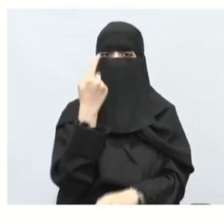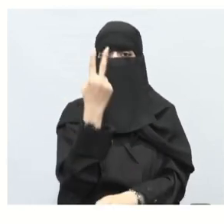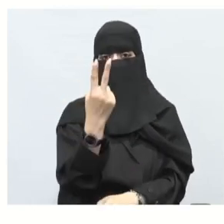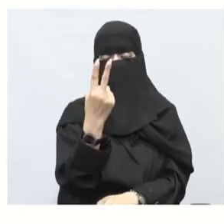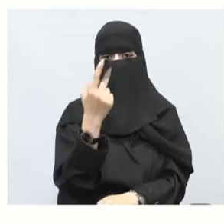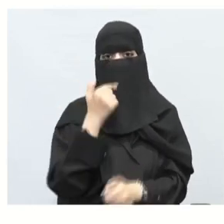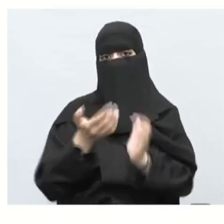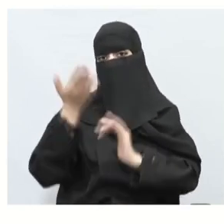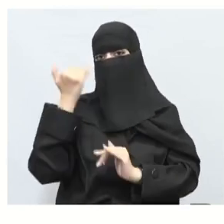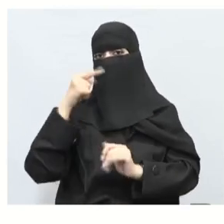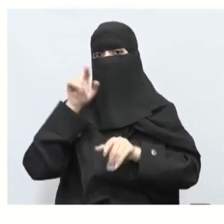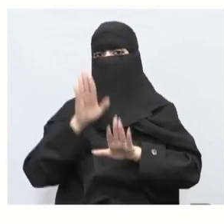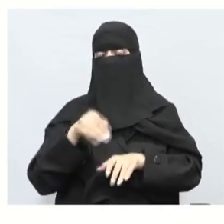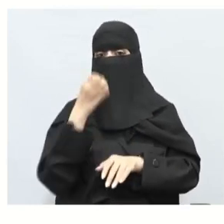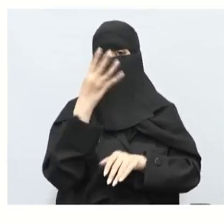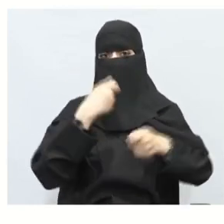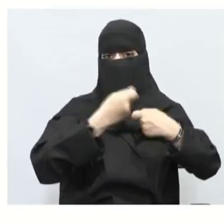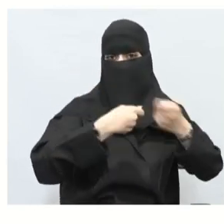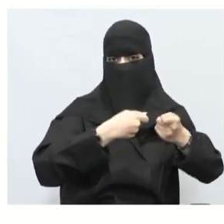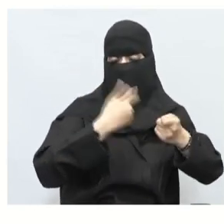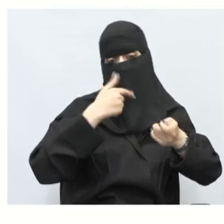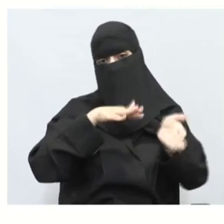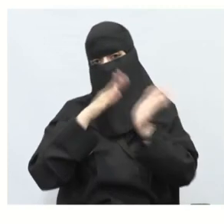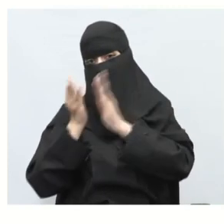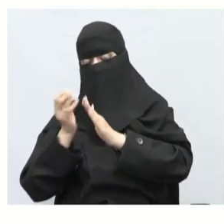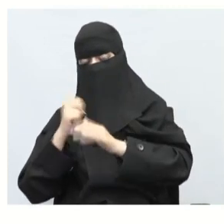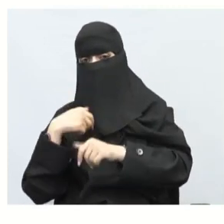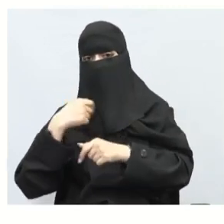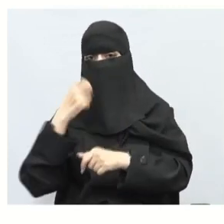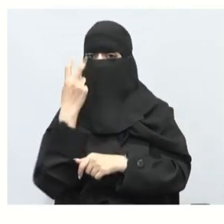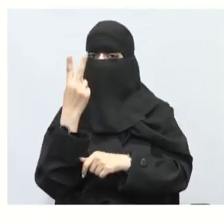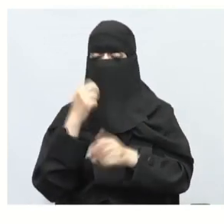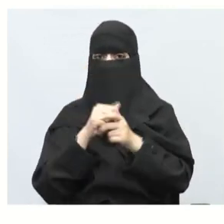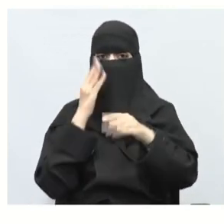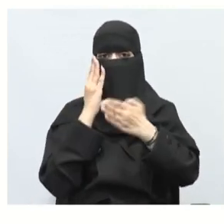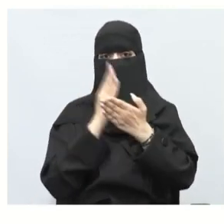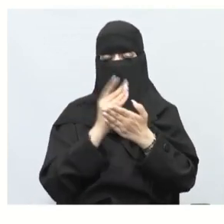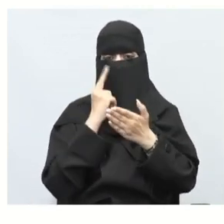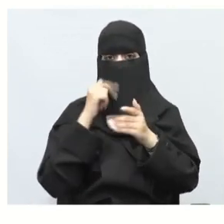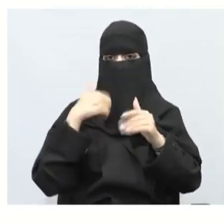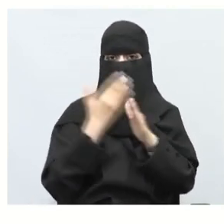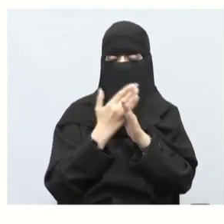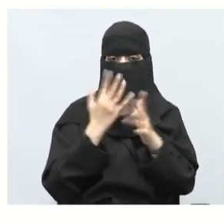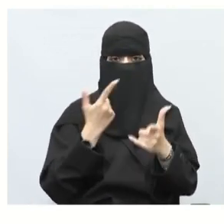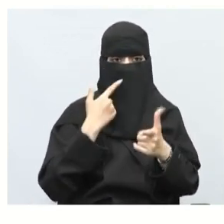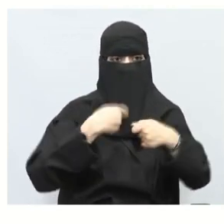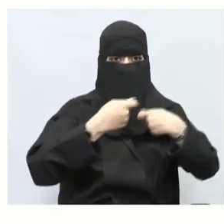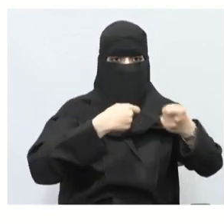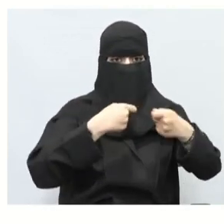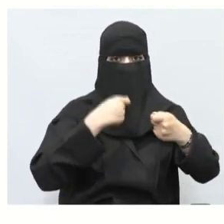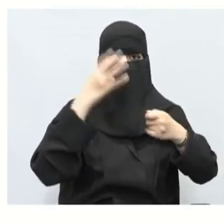كانت 4 ريال للصورة الواحدة أصبحت ريالين للصورة حتى يبيع لماذا؟ حتى يبيع أكبر عددا